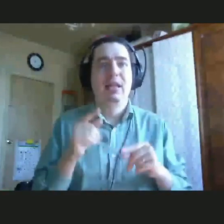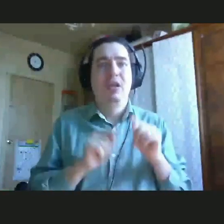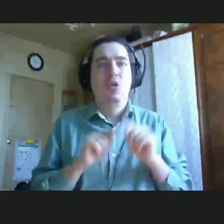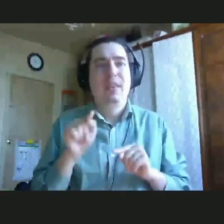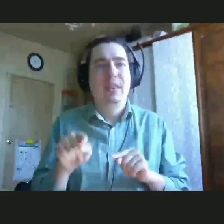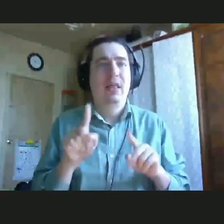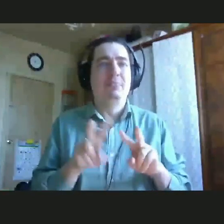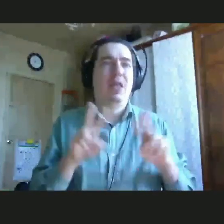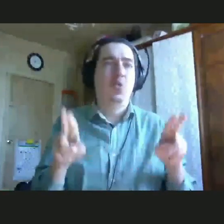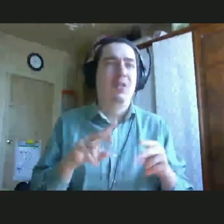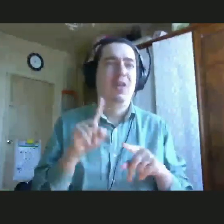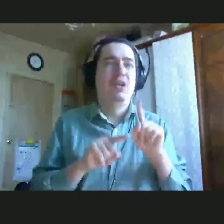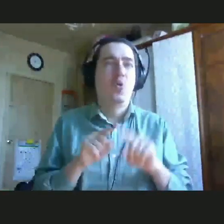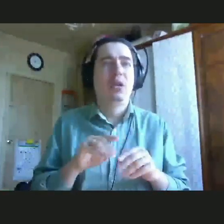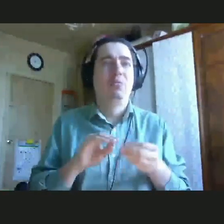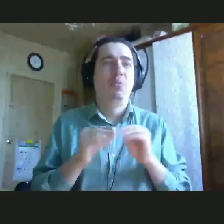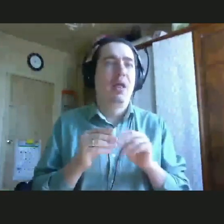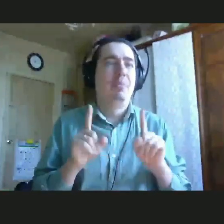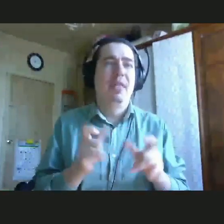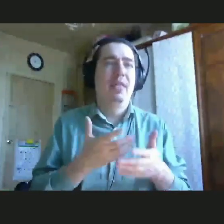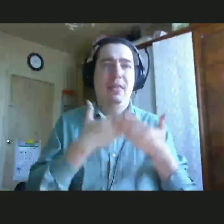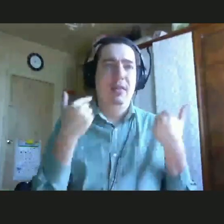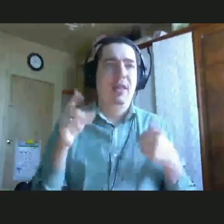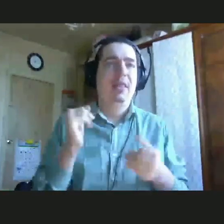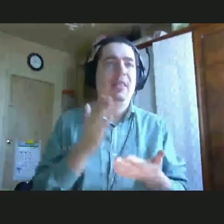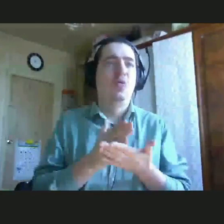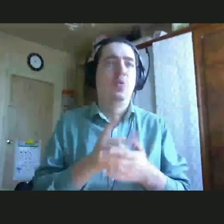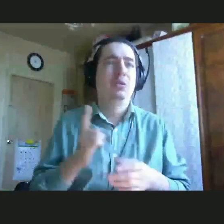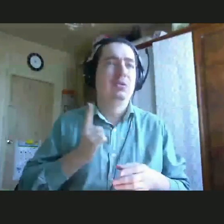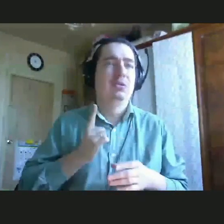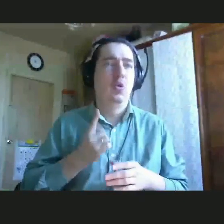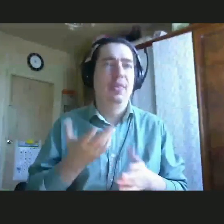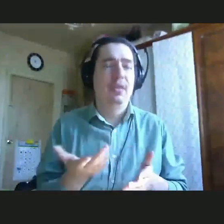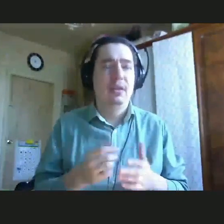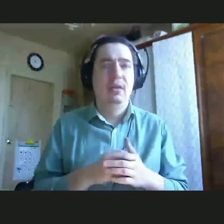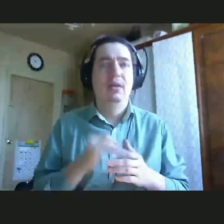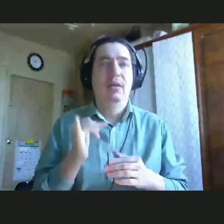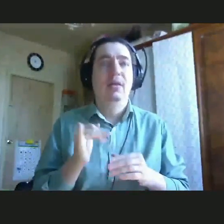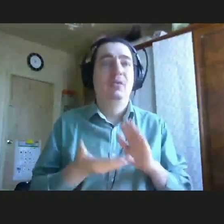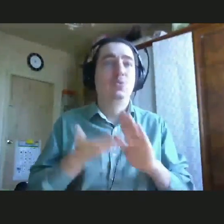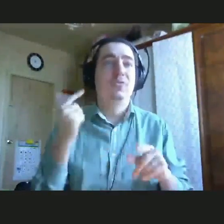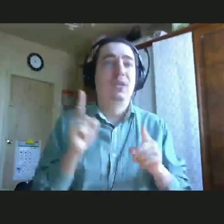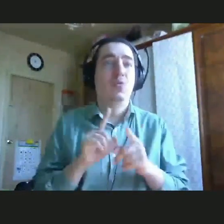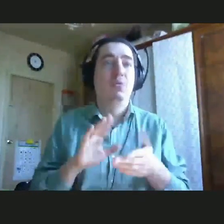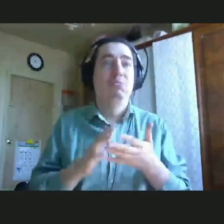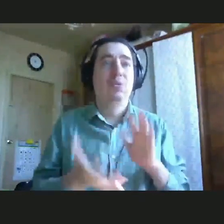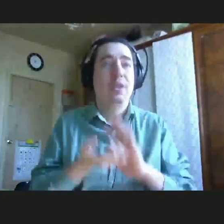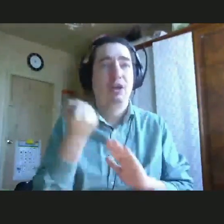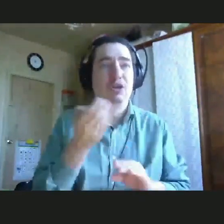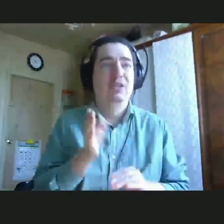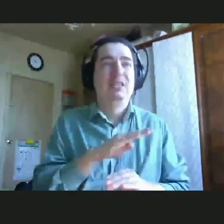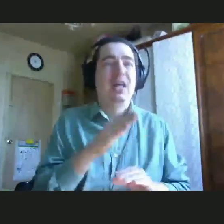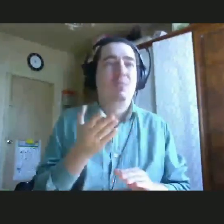с подобного рода проблем нет, что они находятся одни. И из-за отсутствия вот этой поддержки, из-за отсутствия взаимодействия